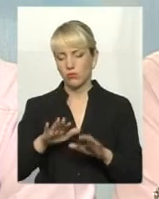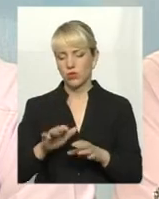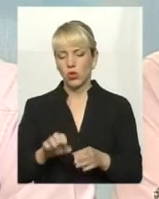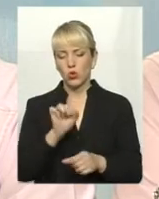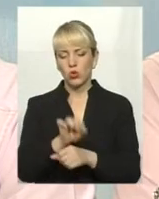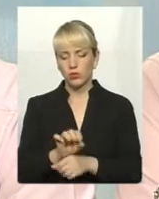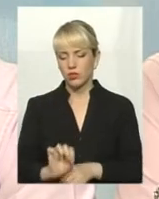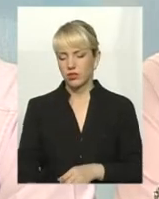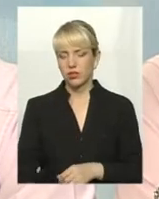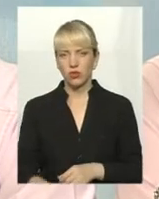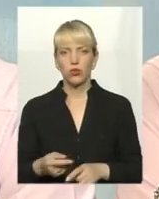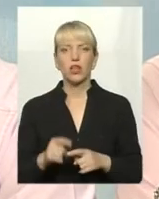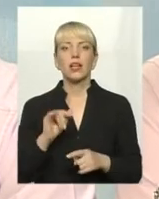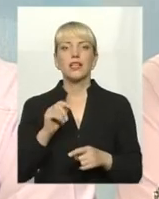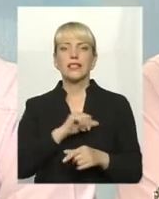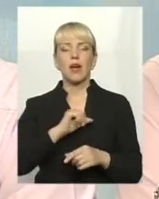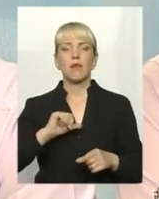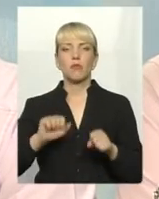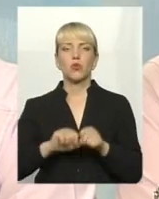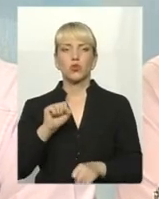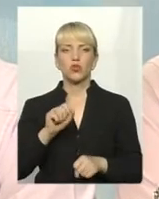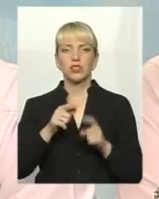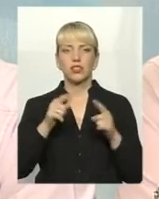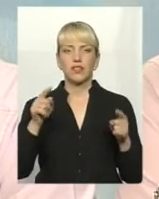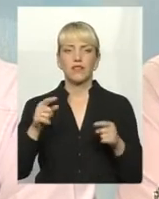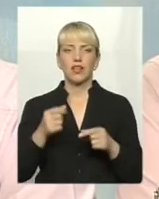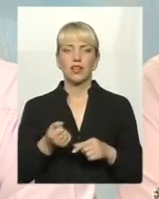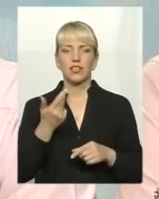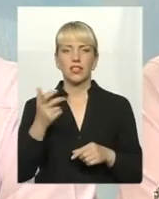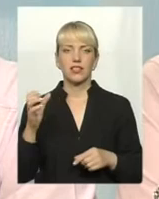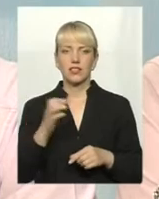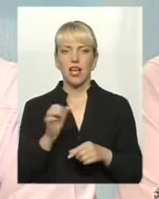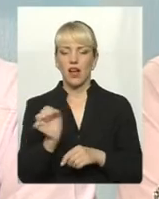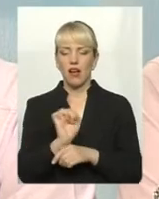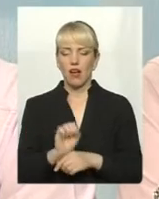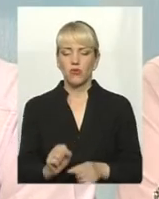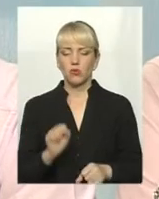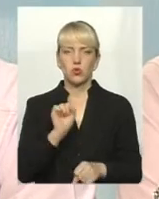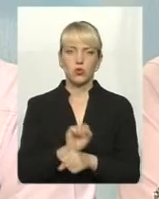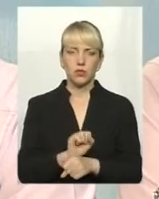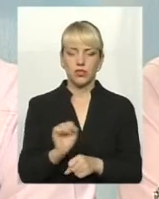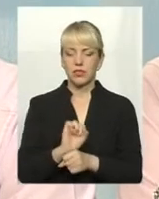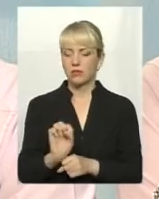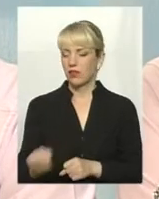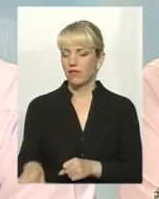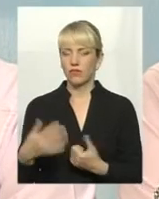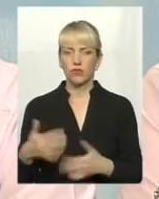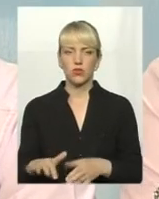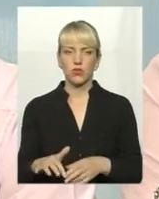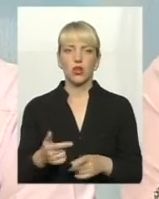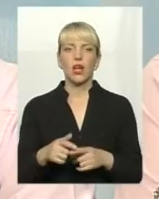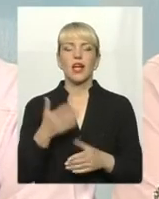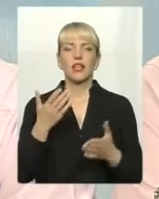скинули. Саме порушення триває, як правило, кілька секунд. Автомобіль зупинився, сміття скинули, воно поїхало далі. Принаймні,